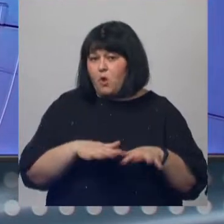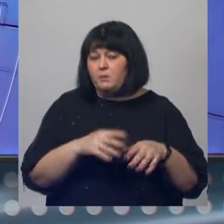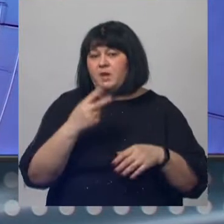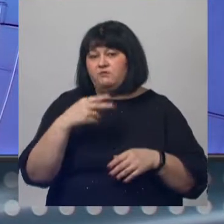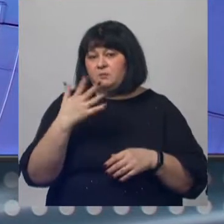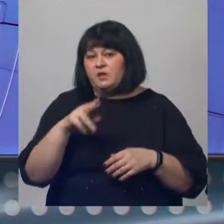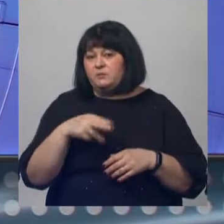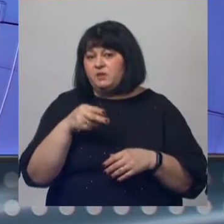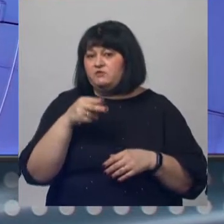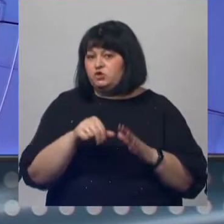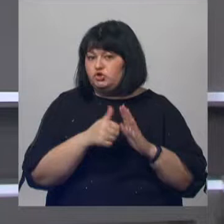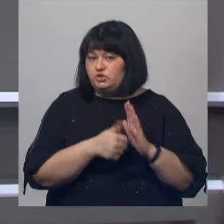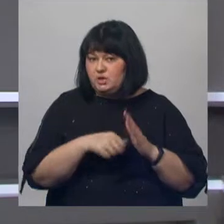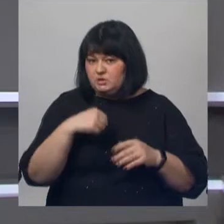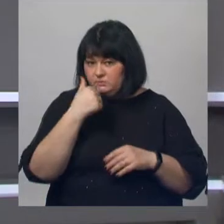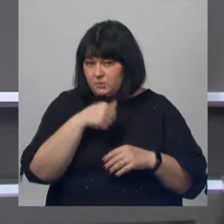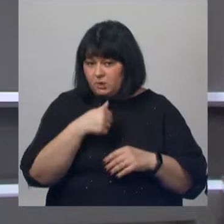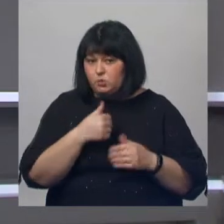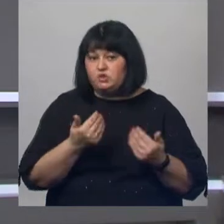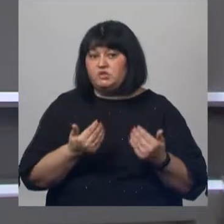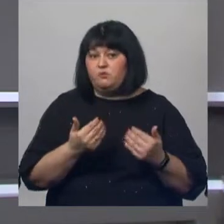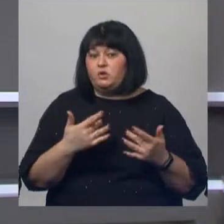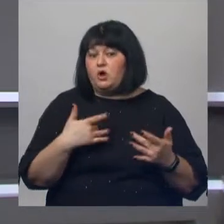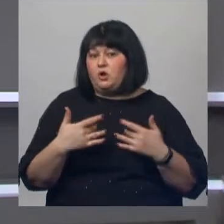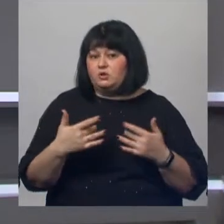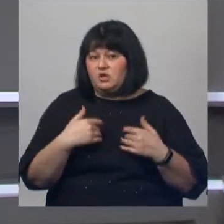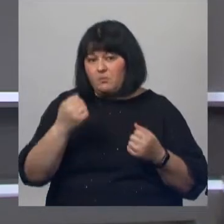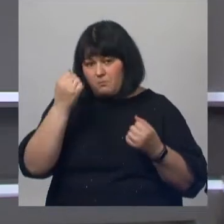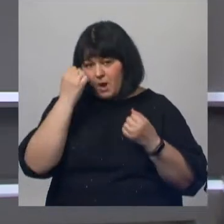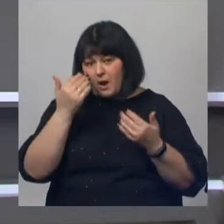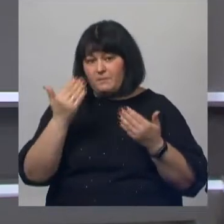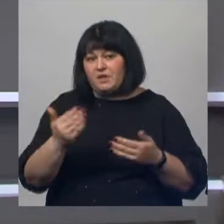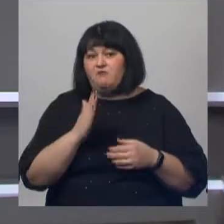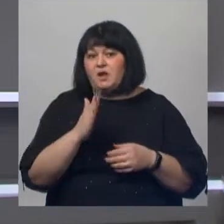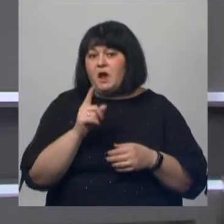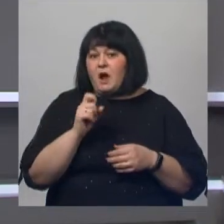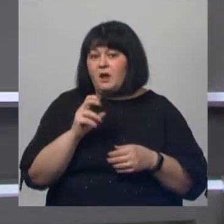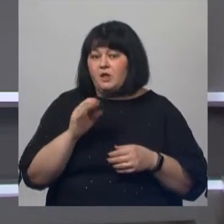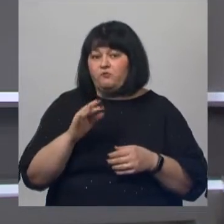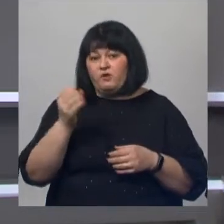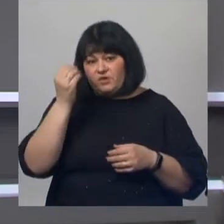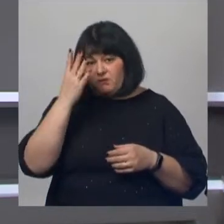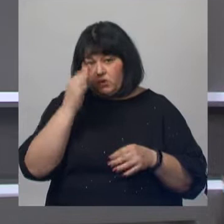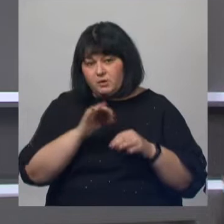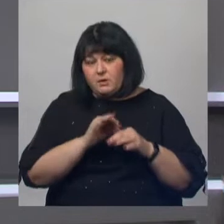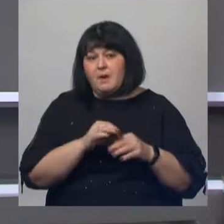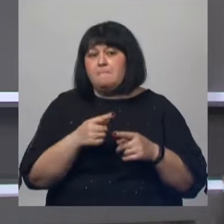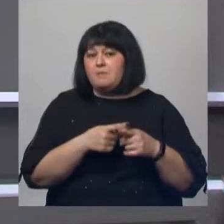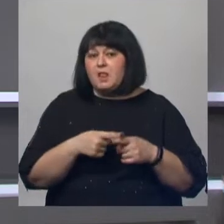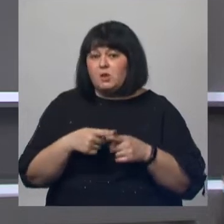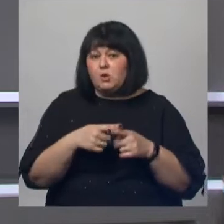2016 года. Сегодня концерты в памяти о Валерии Халилове проходят в Японии, Белоруссии, в 40